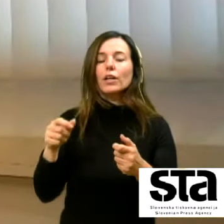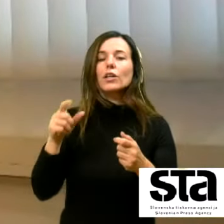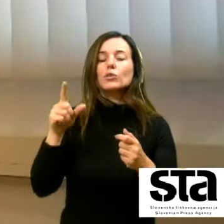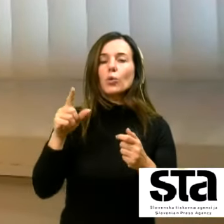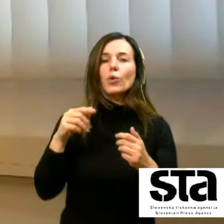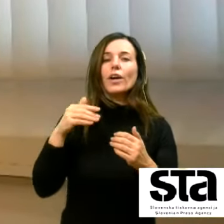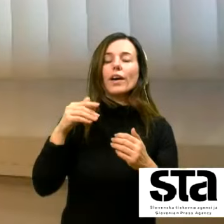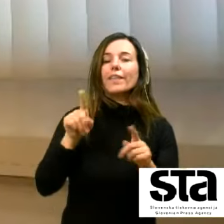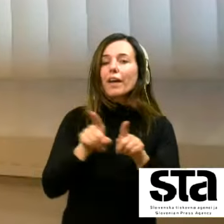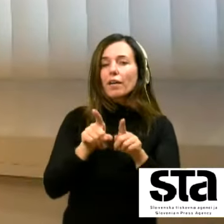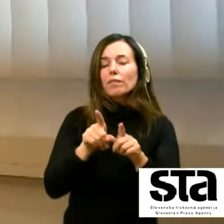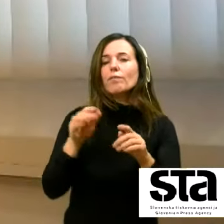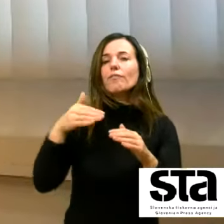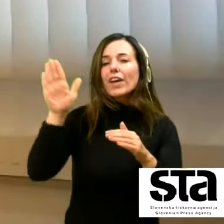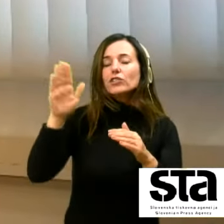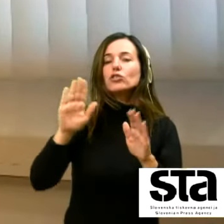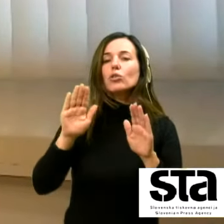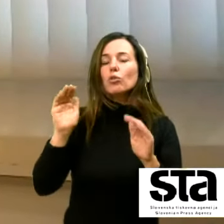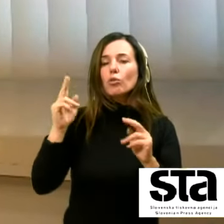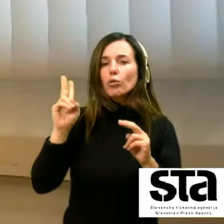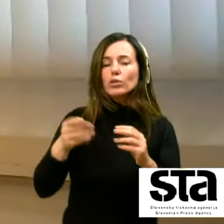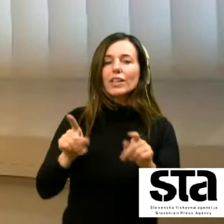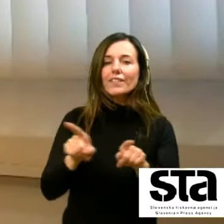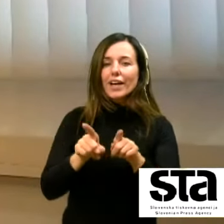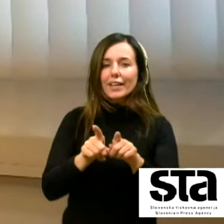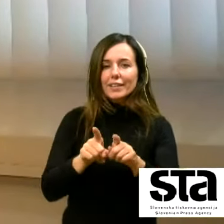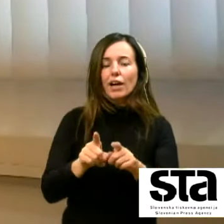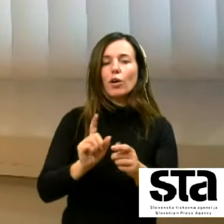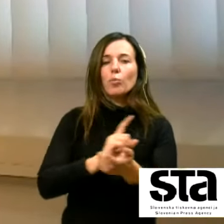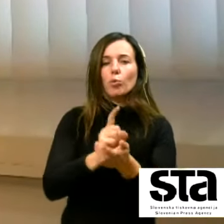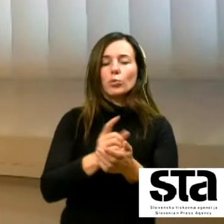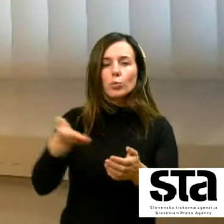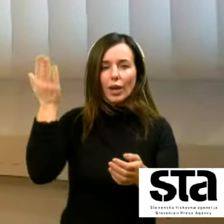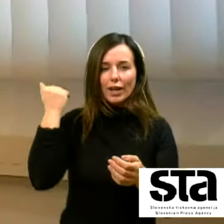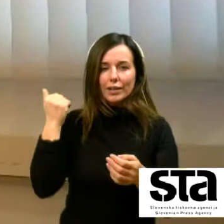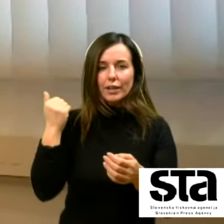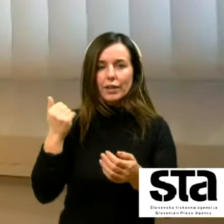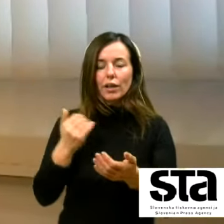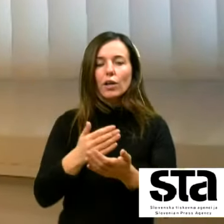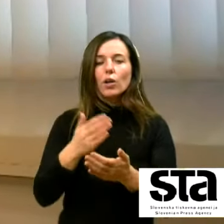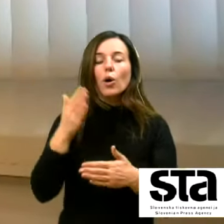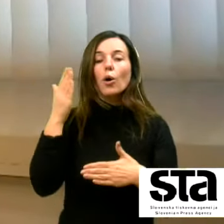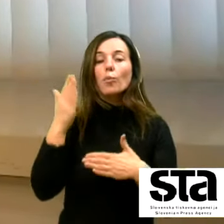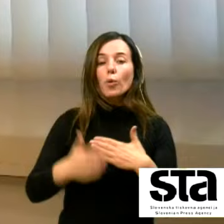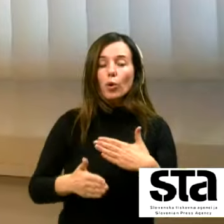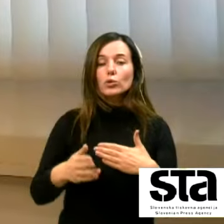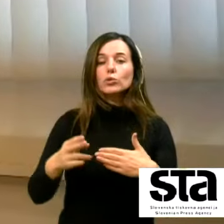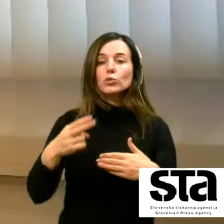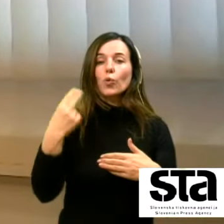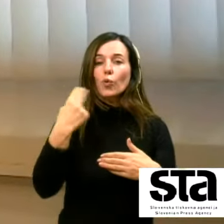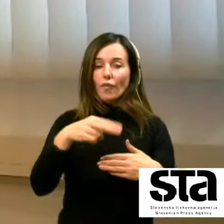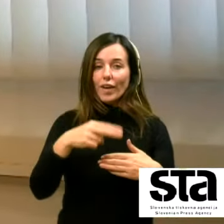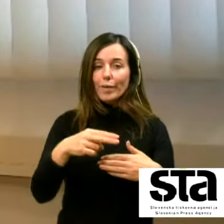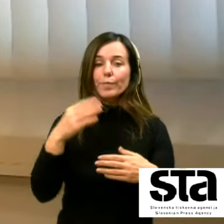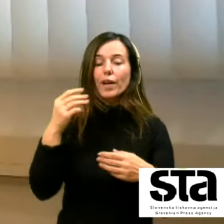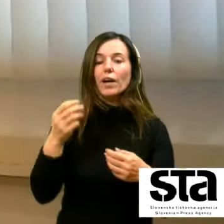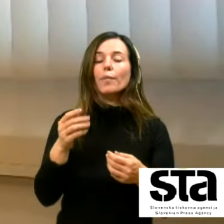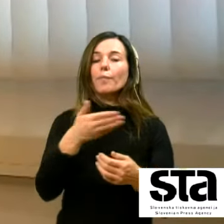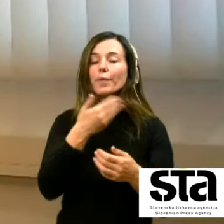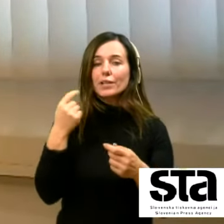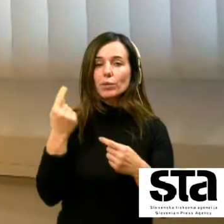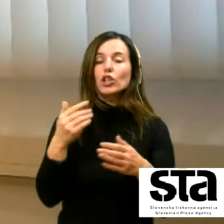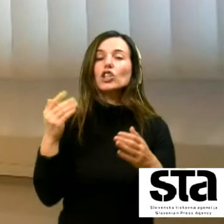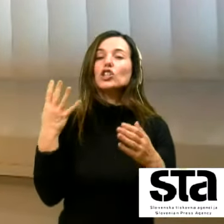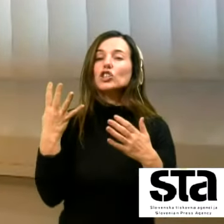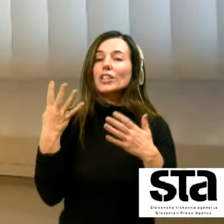dobiljanju v to lansko leto je bilo 74 tisot razposeljih poprečnov v koncu novembra je bilo brezposeljih 84